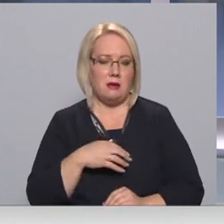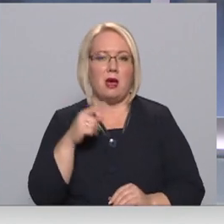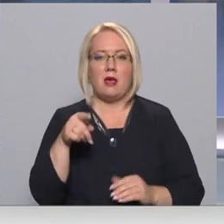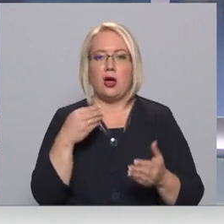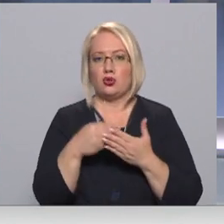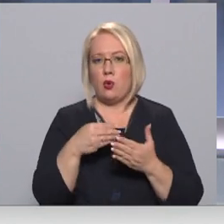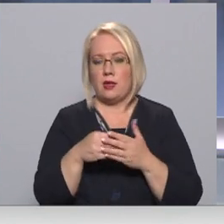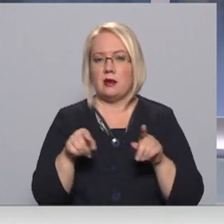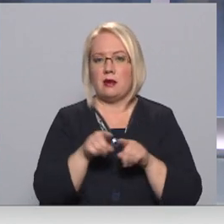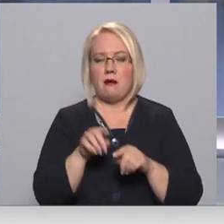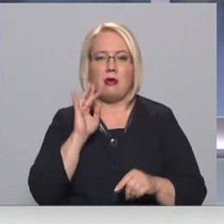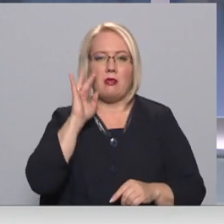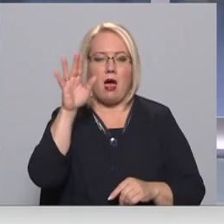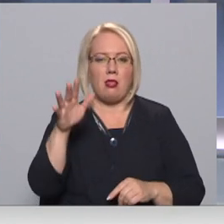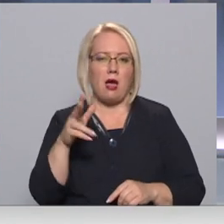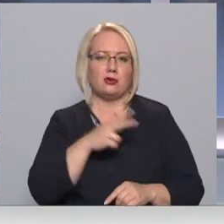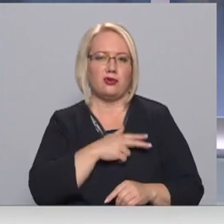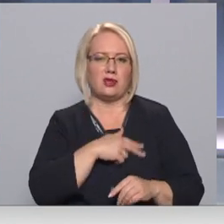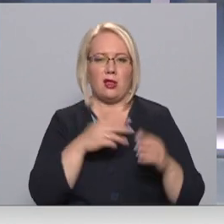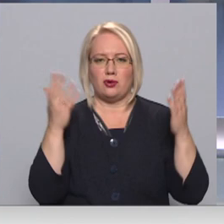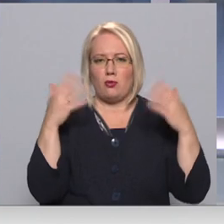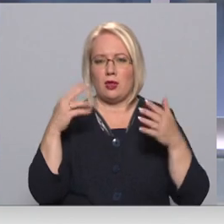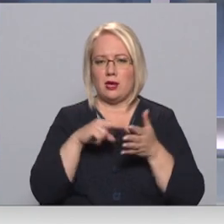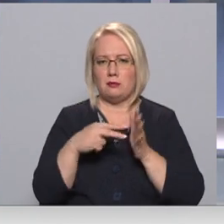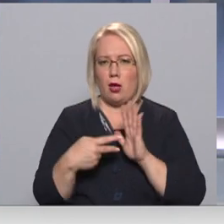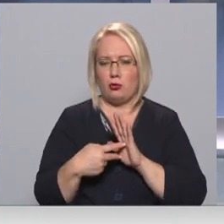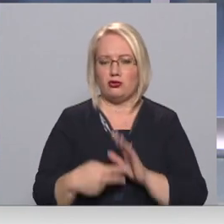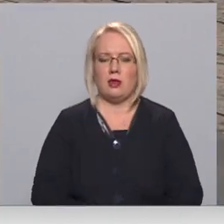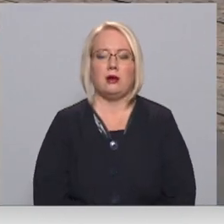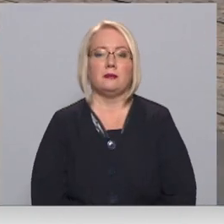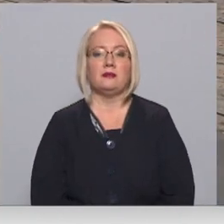arī tālākas sociālās politikas plānošanai. Stāsta Vita Anstrate.